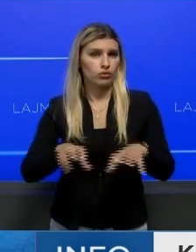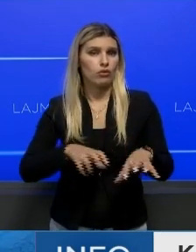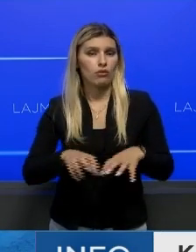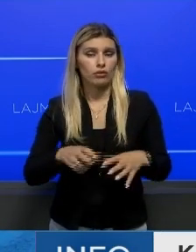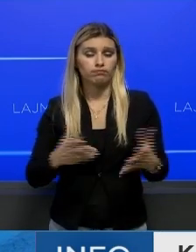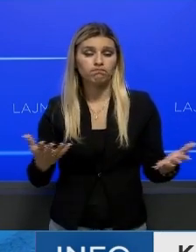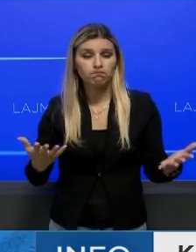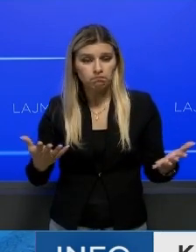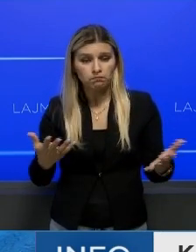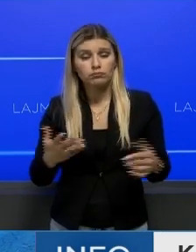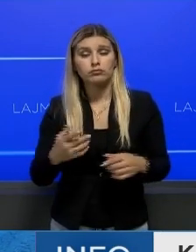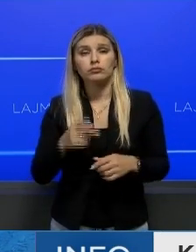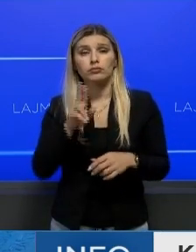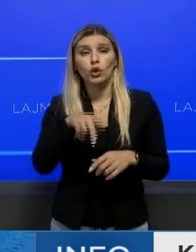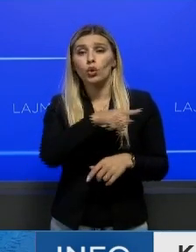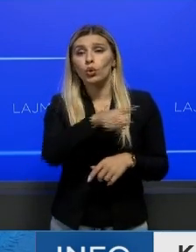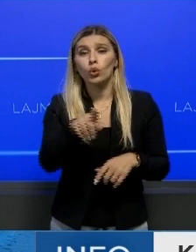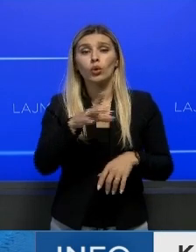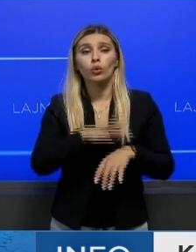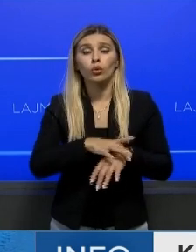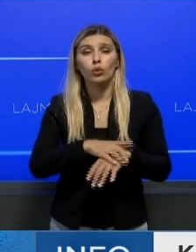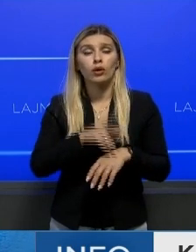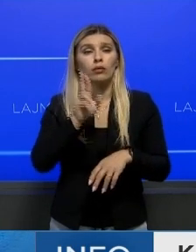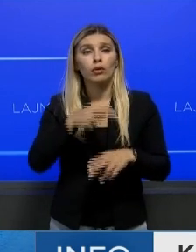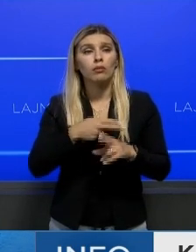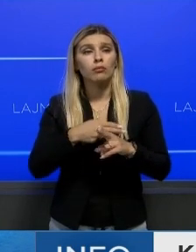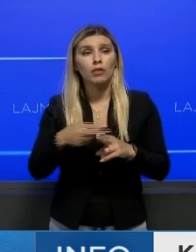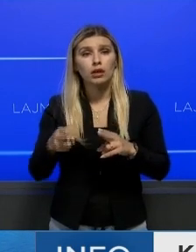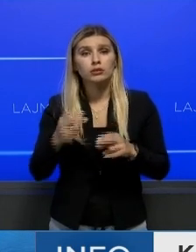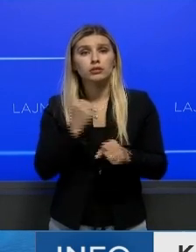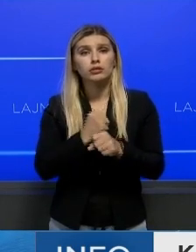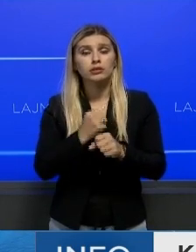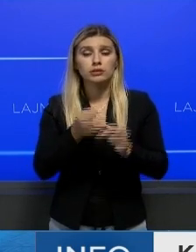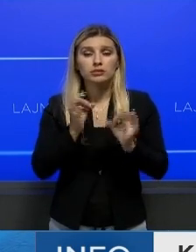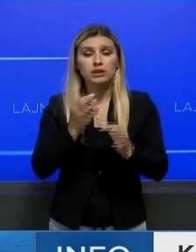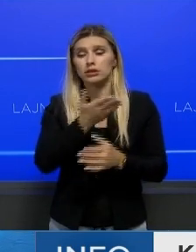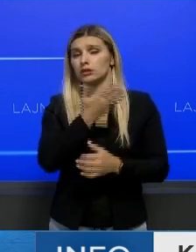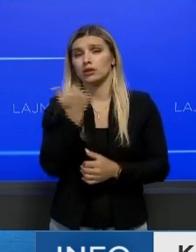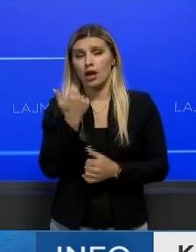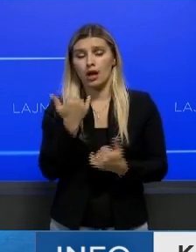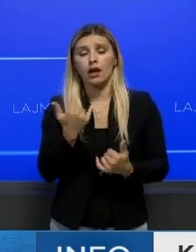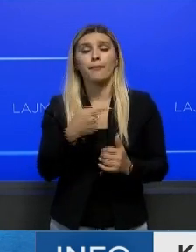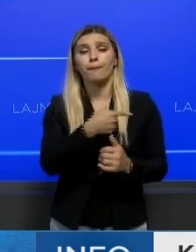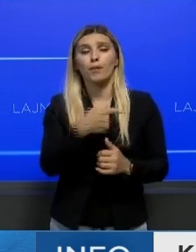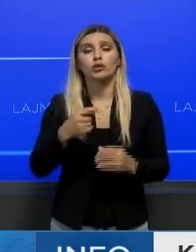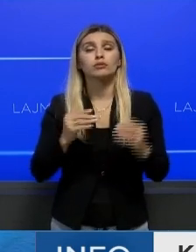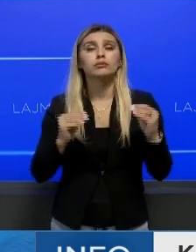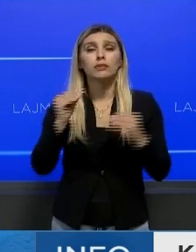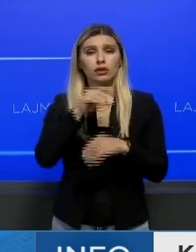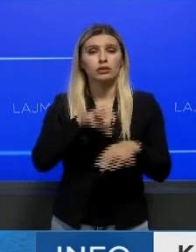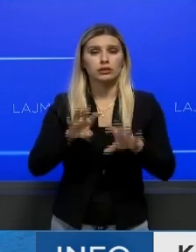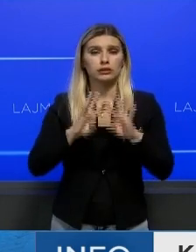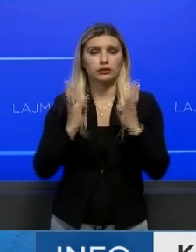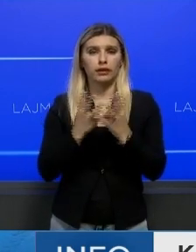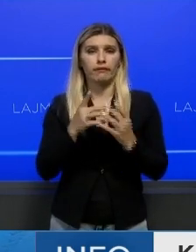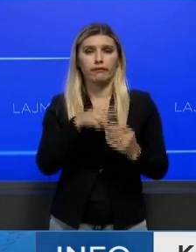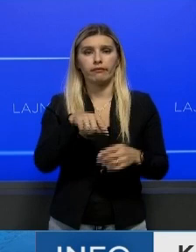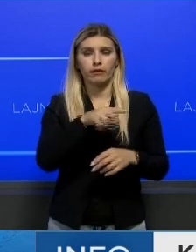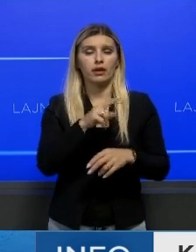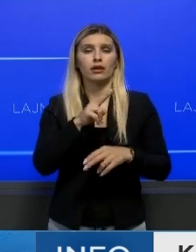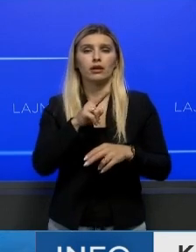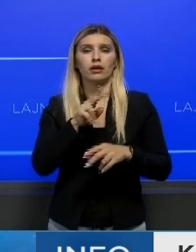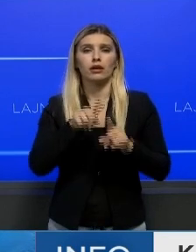nuk kemi dhanat që ka mjek që kanë krys pëselezimin në këto drejtime. Ndërkot që mungesat më të mdhaja i kemi në stafin infermjeror